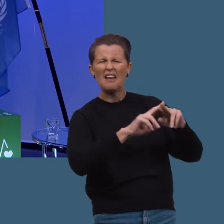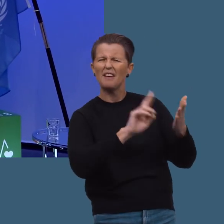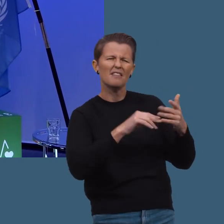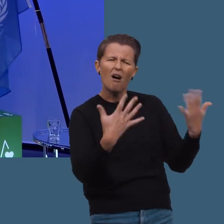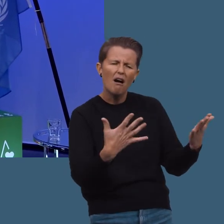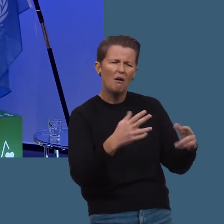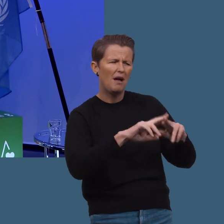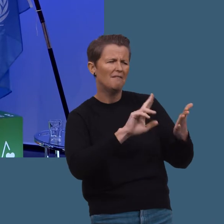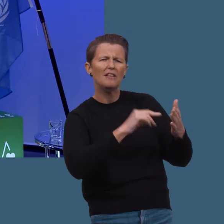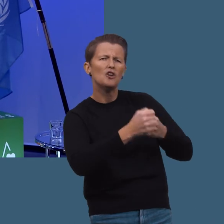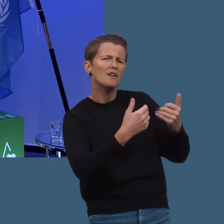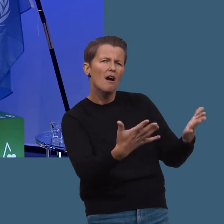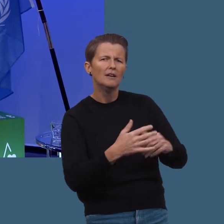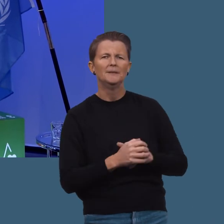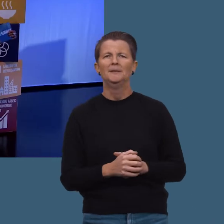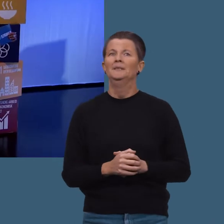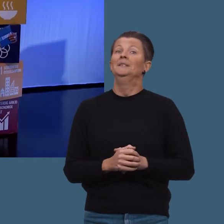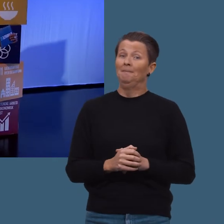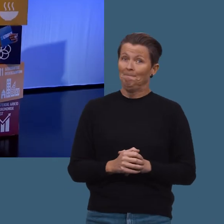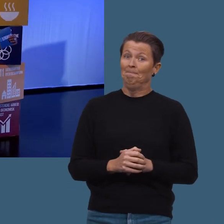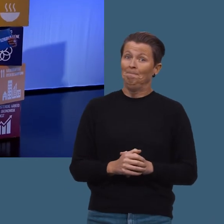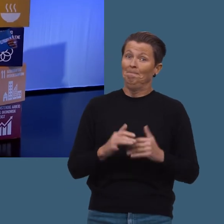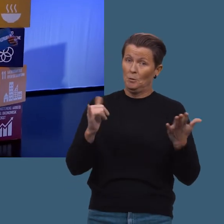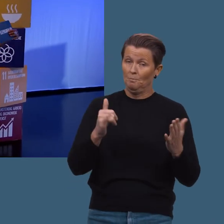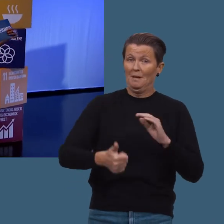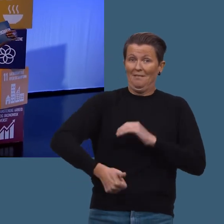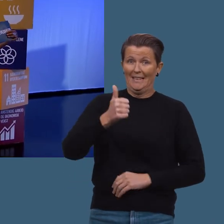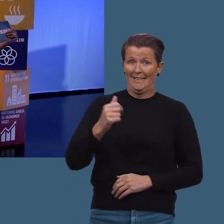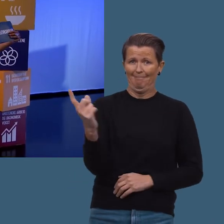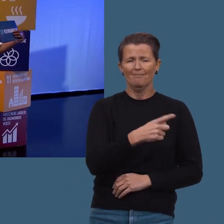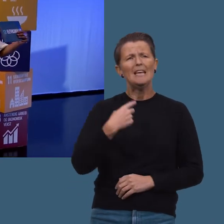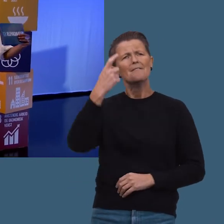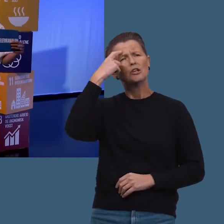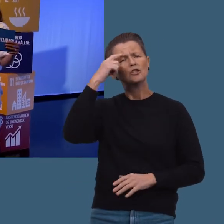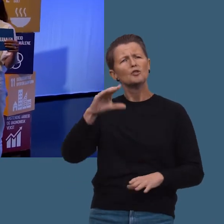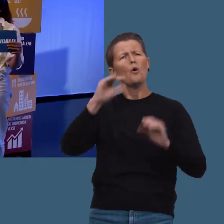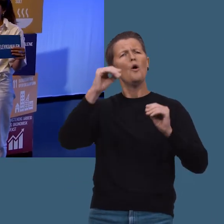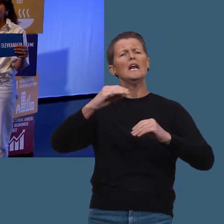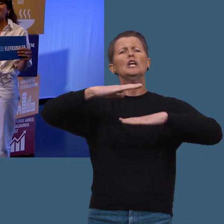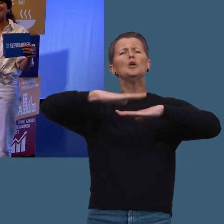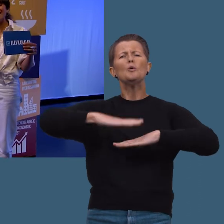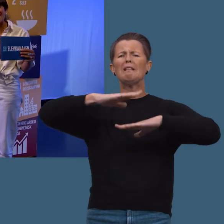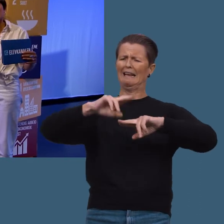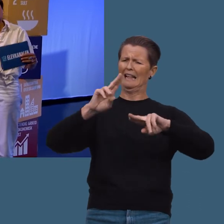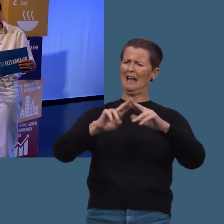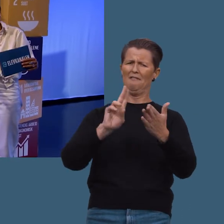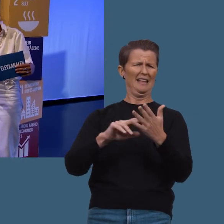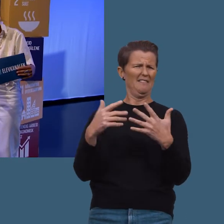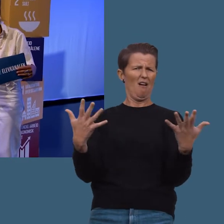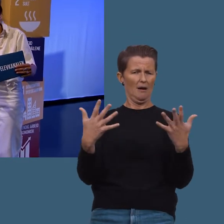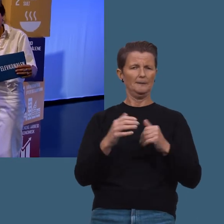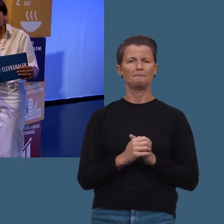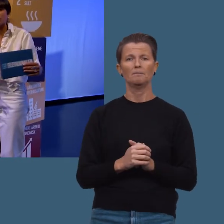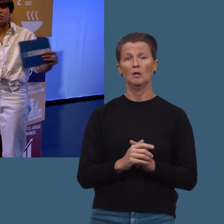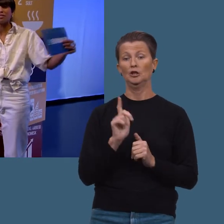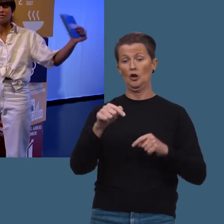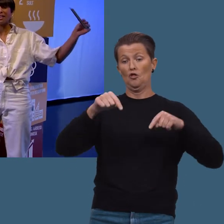hva er FN? Hva er det de gjør for noe? Det er jo litt viktig å forstå på en måte helt sånn grunnleggende greia med FN, tenker